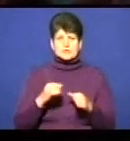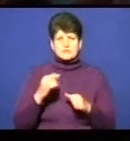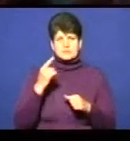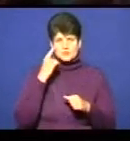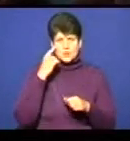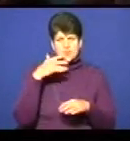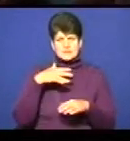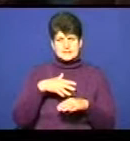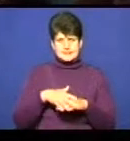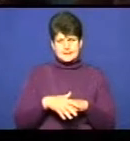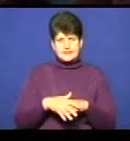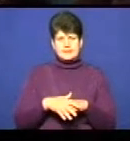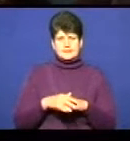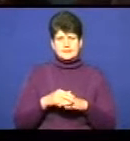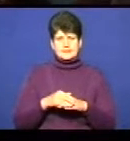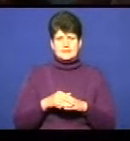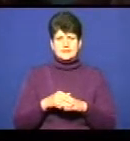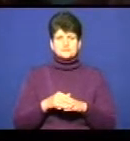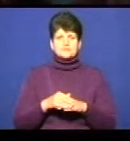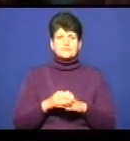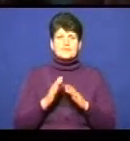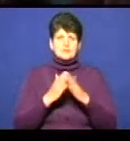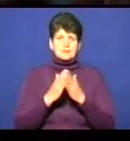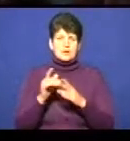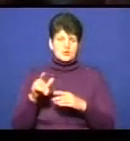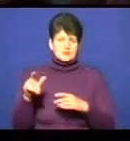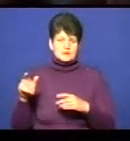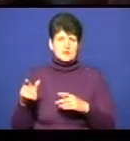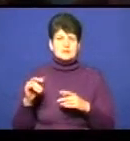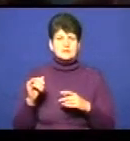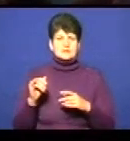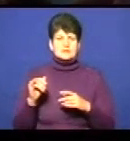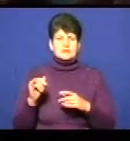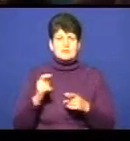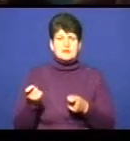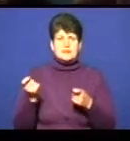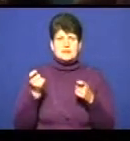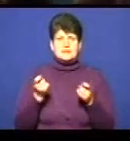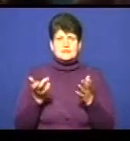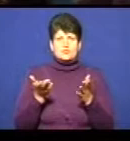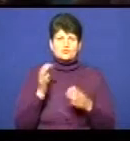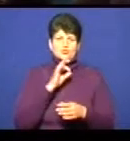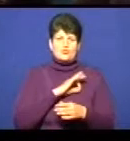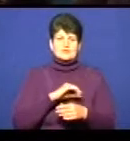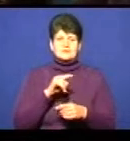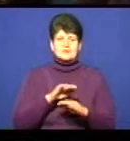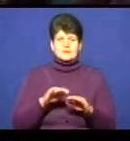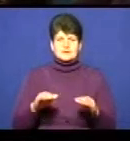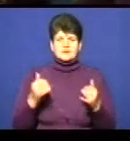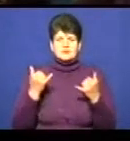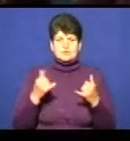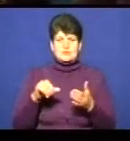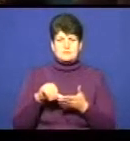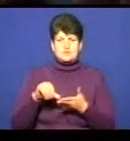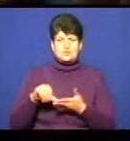і просвітян бібліотеки, і принести якусь користь тим дітям, які сьогодні